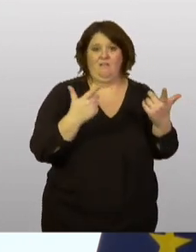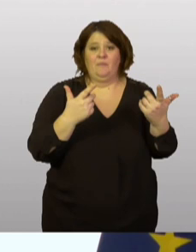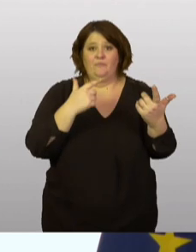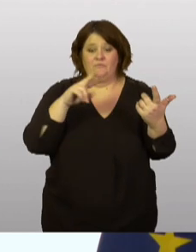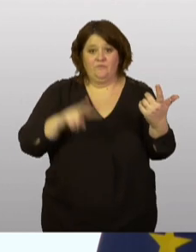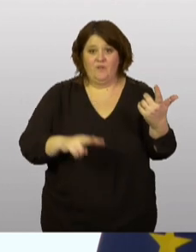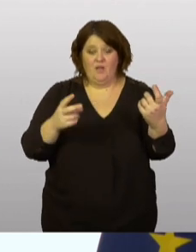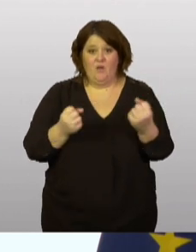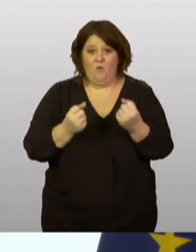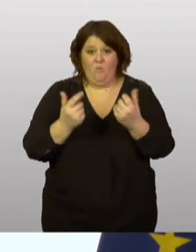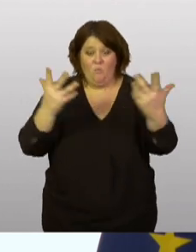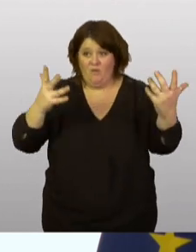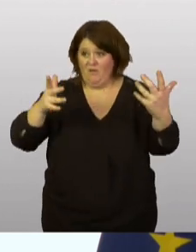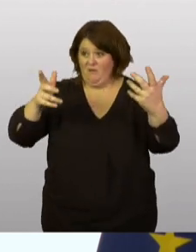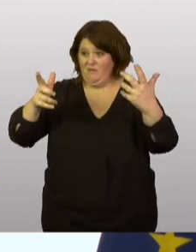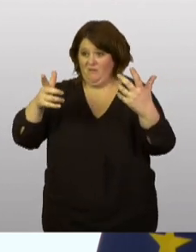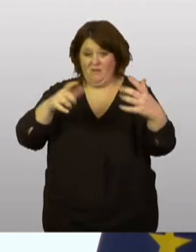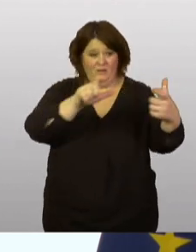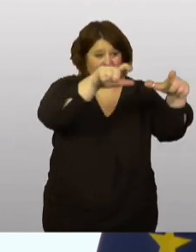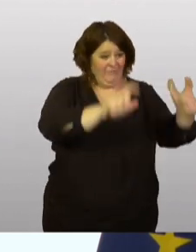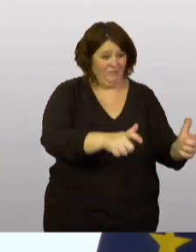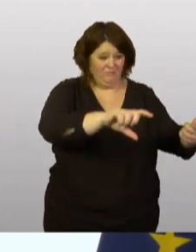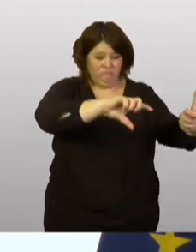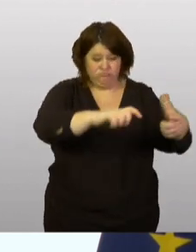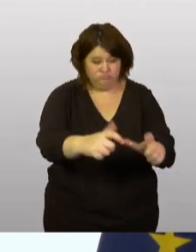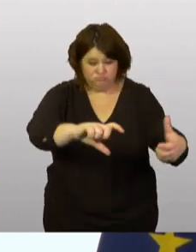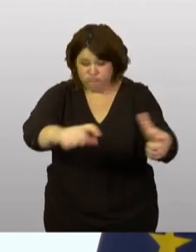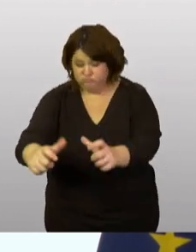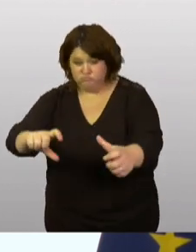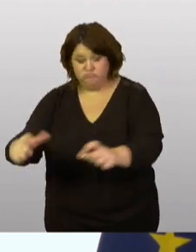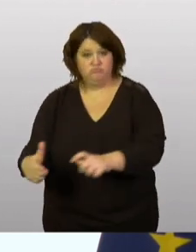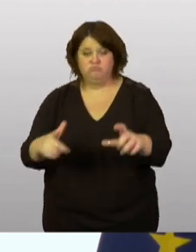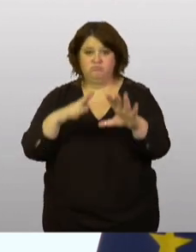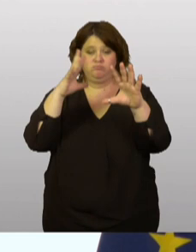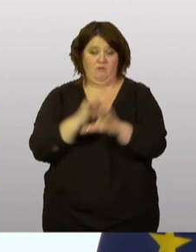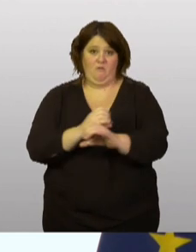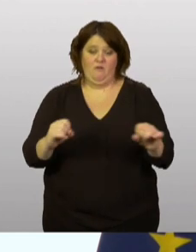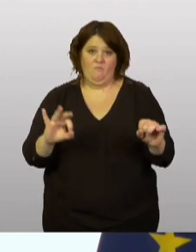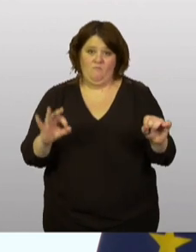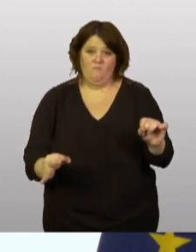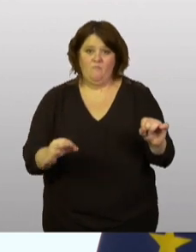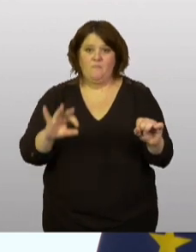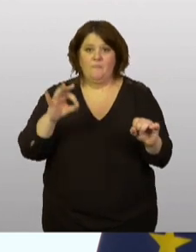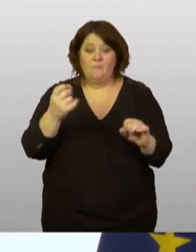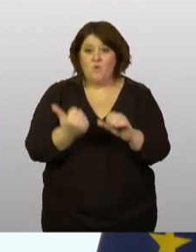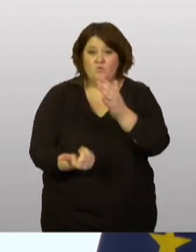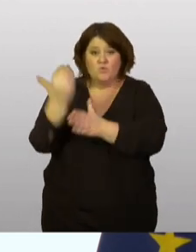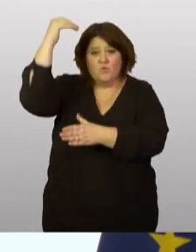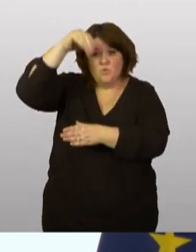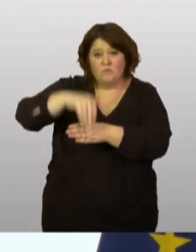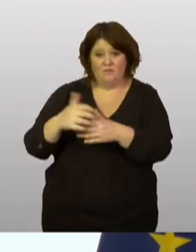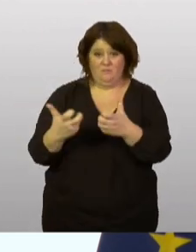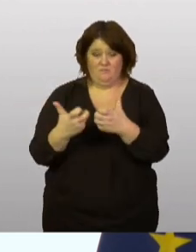des entités détruites est énorme. Uniquement en une journée,